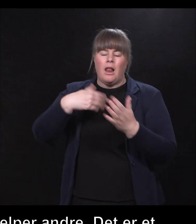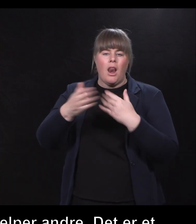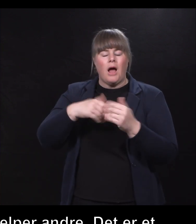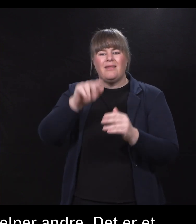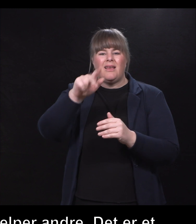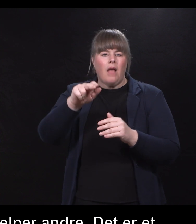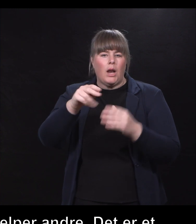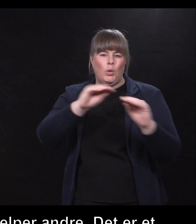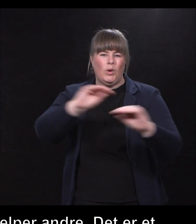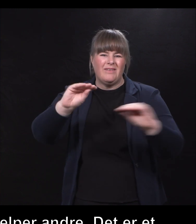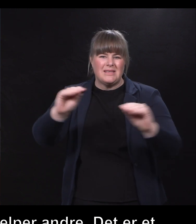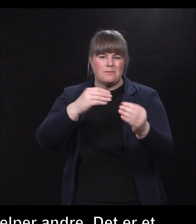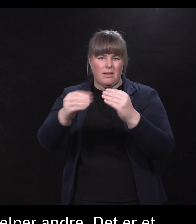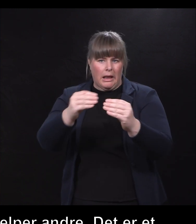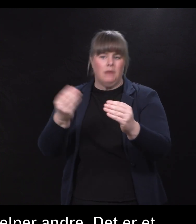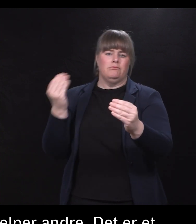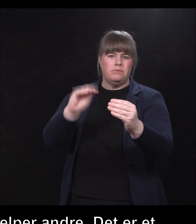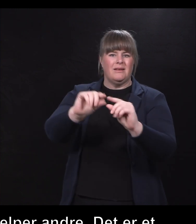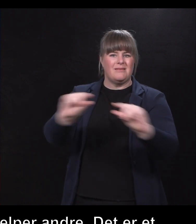seg fagterminologi.